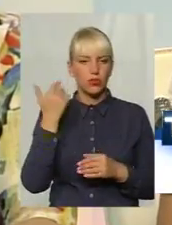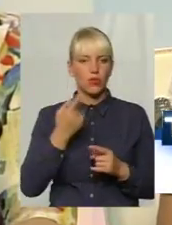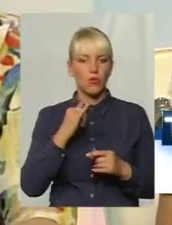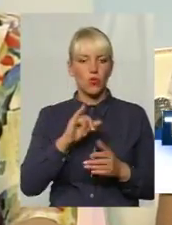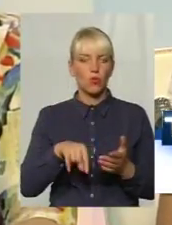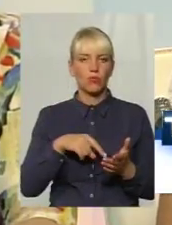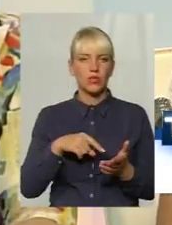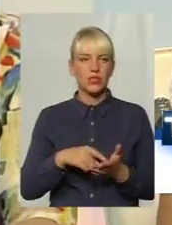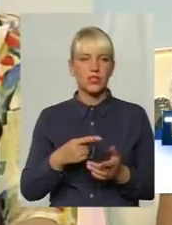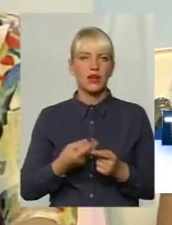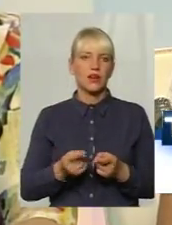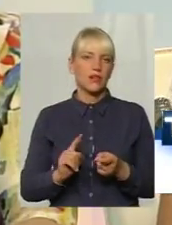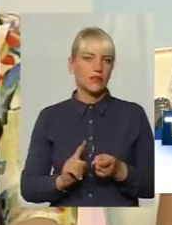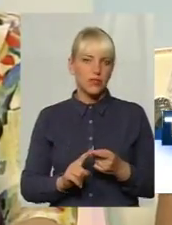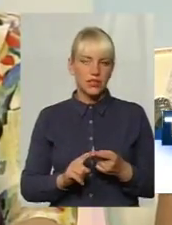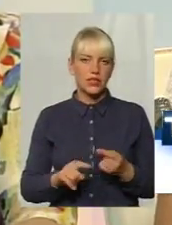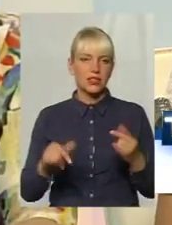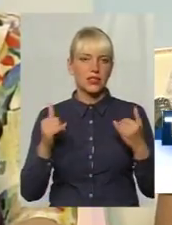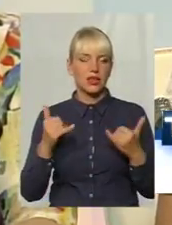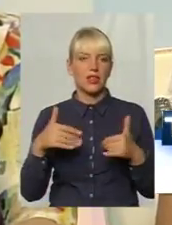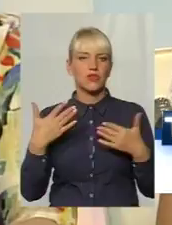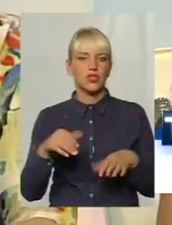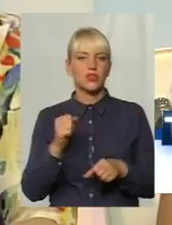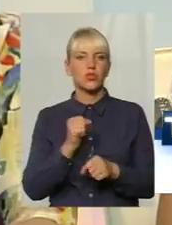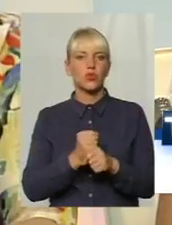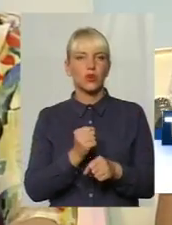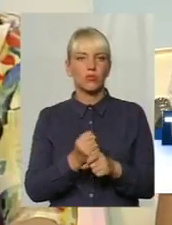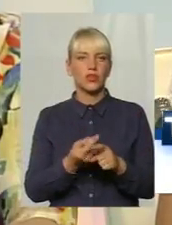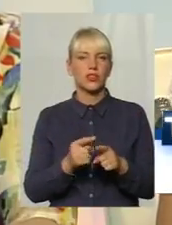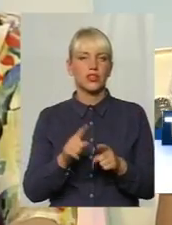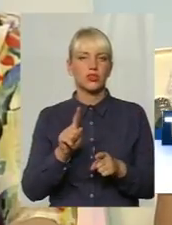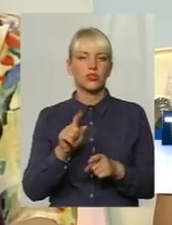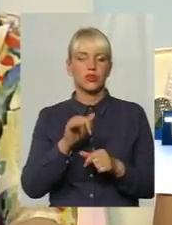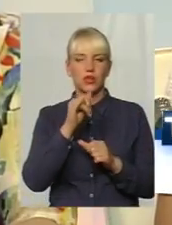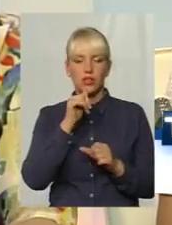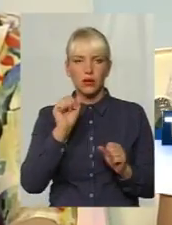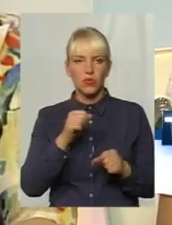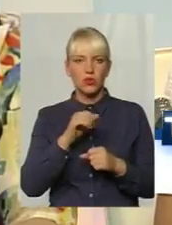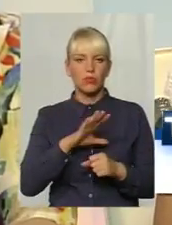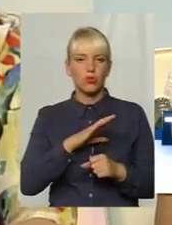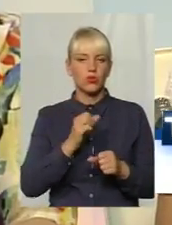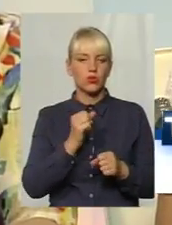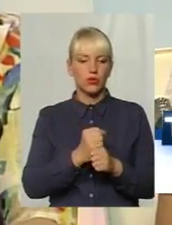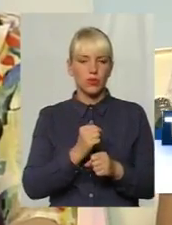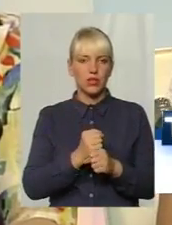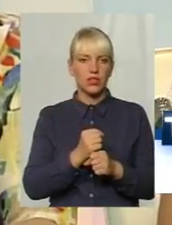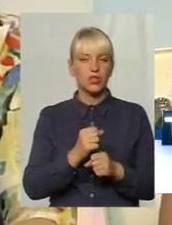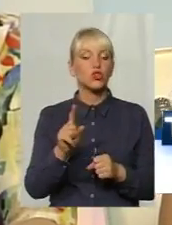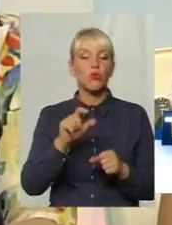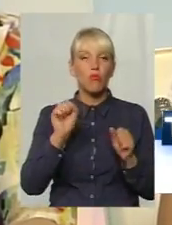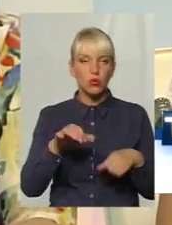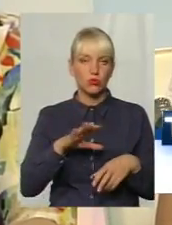зараз зроблений. І те, що було зробити за той короткий період, це рахуйте, що